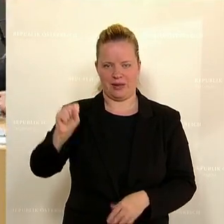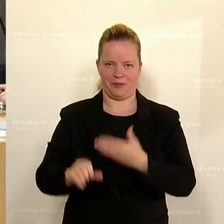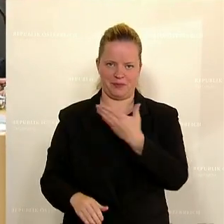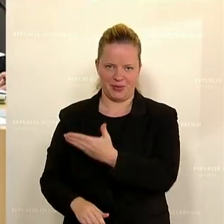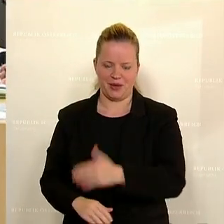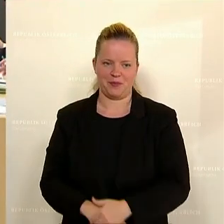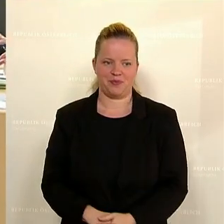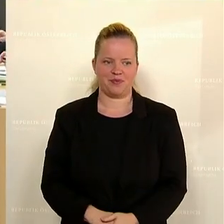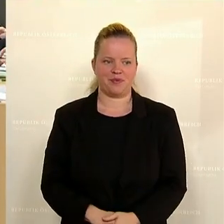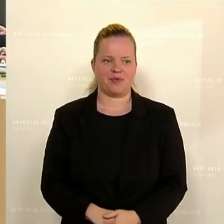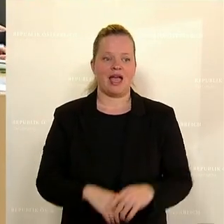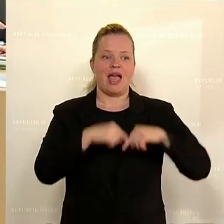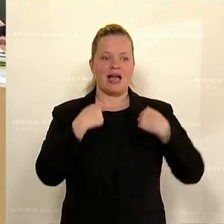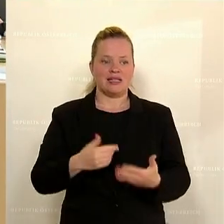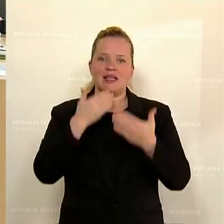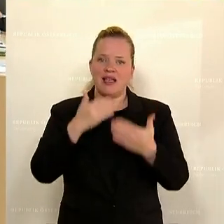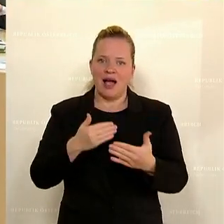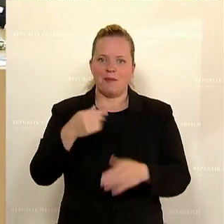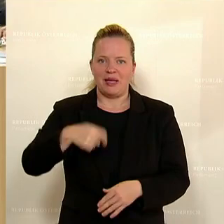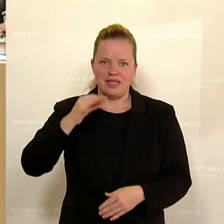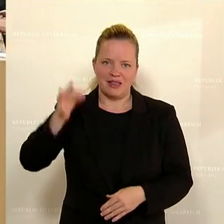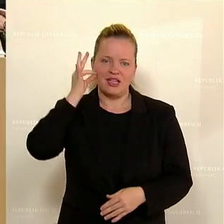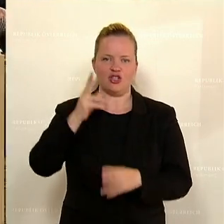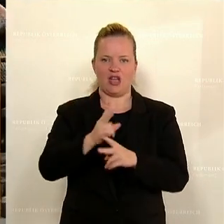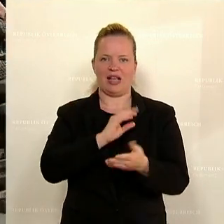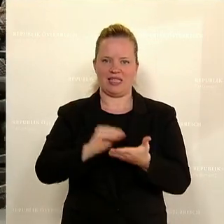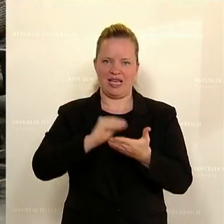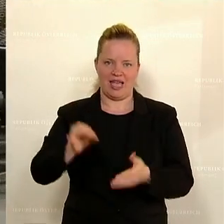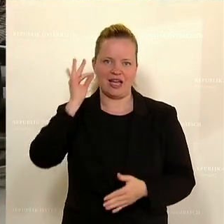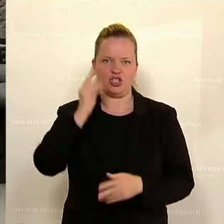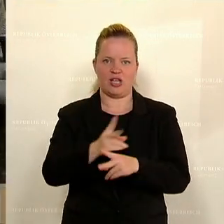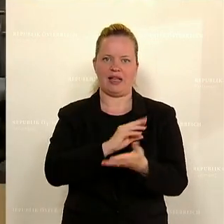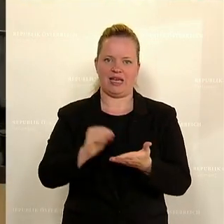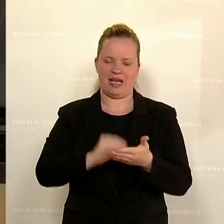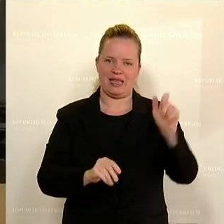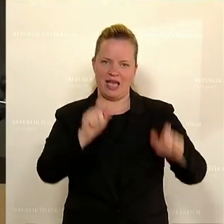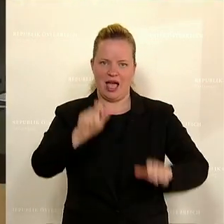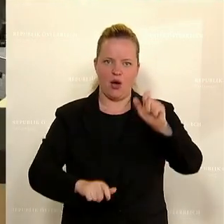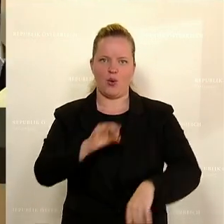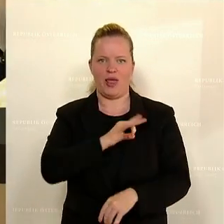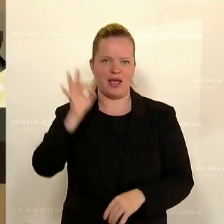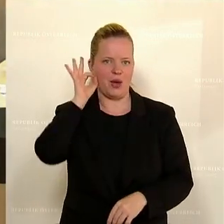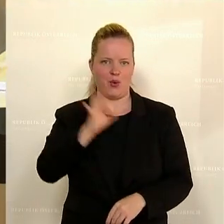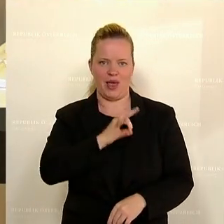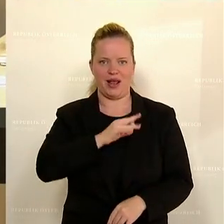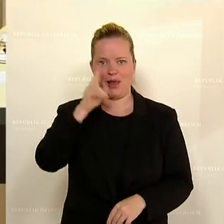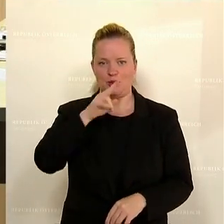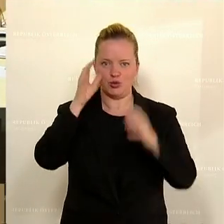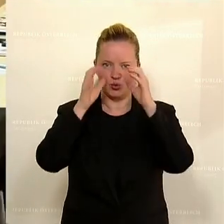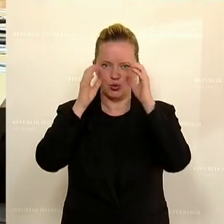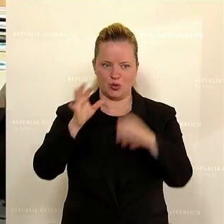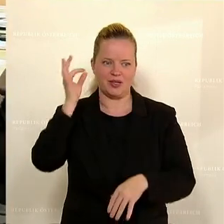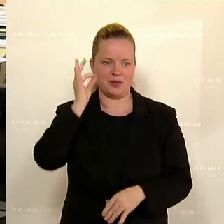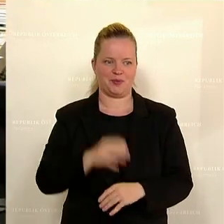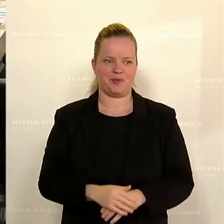der Jahre 23 bis 26 und Bundesfinanzgesetz für das nächste Jahr. Dieses ist in Untergruppen geteilt. Die Sitzung zum